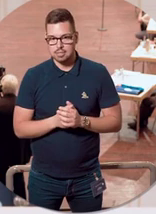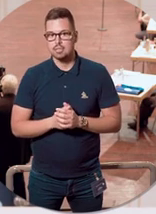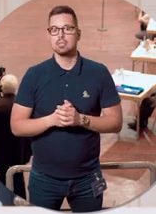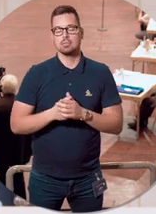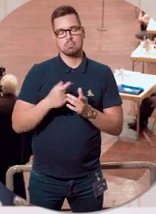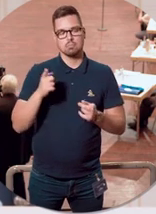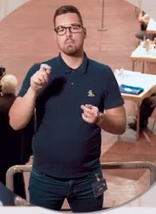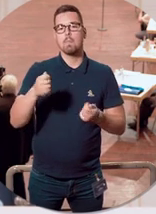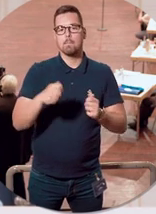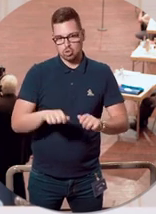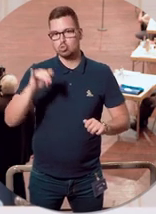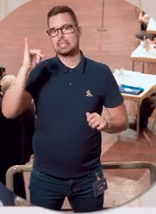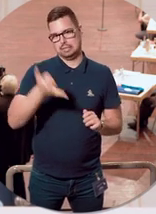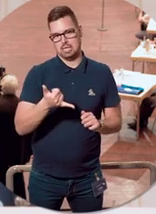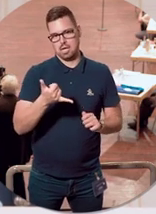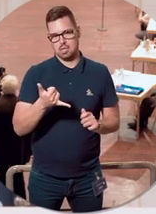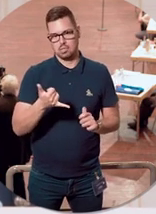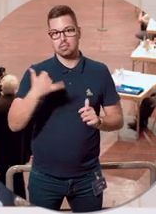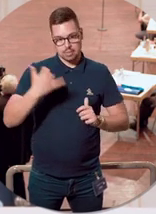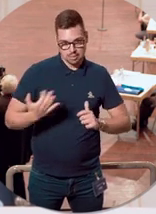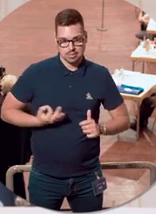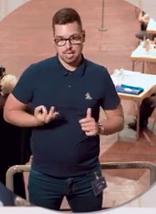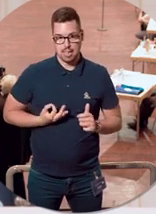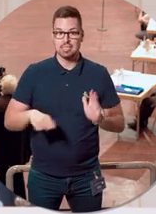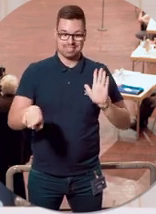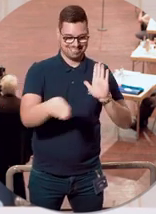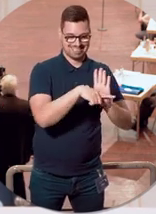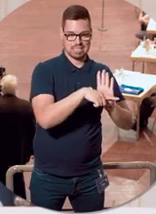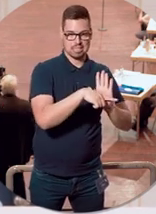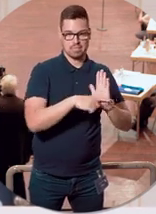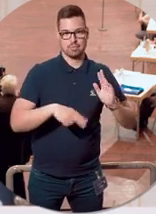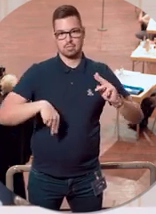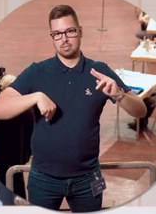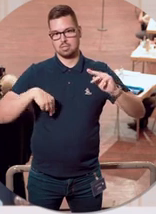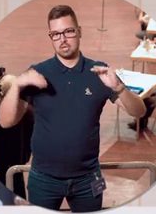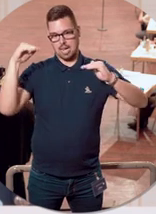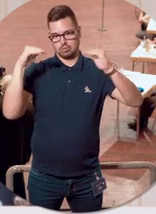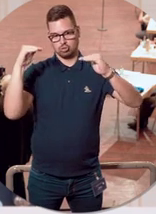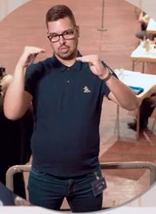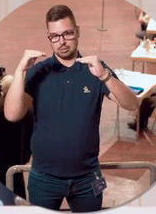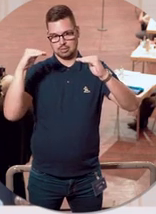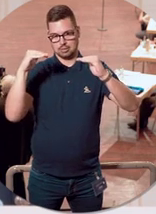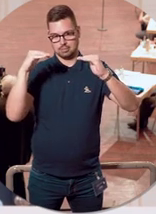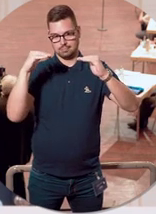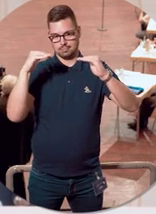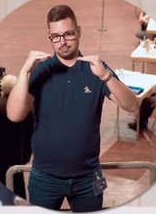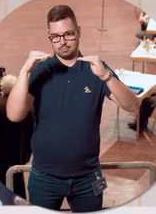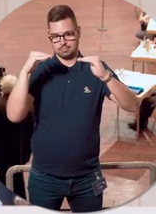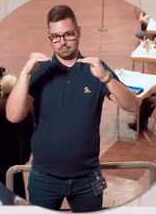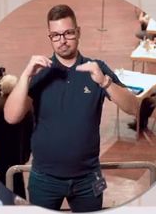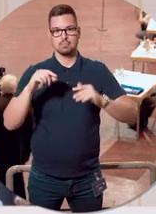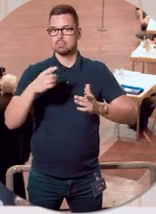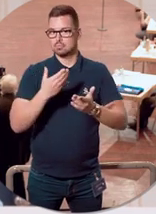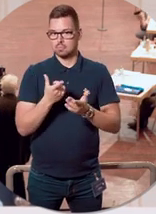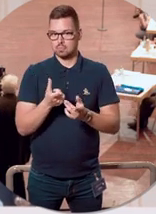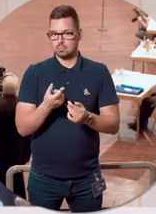beschlossen. Sie werden seither im Saarland mit negativ Getesteten gleichgestellt und damit eben auch in weiten Teilen von der